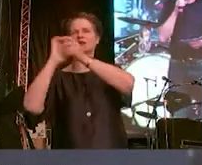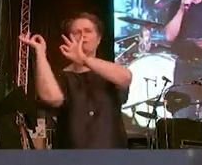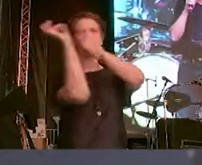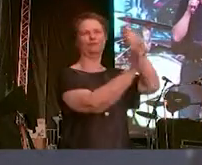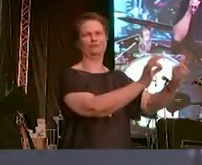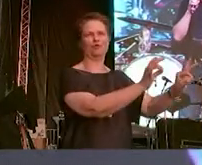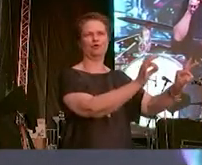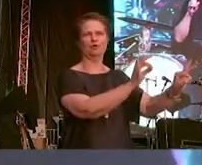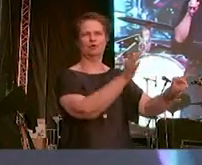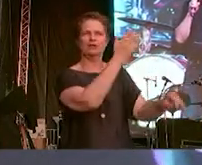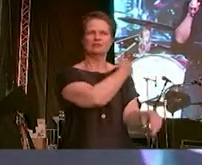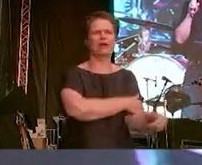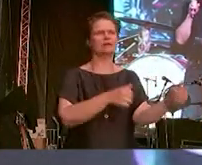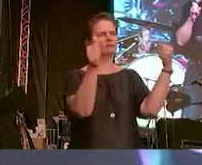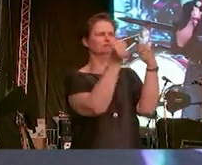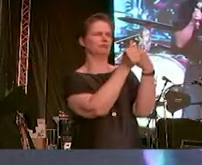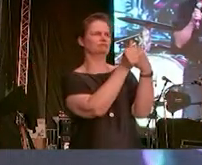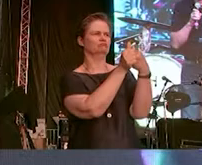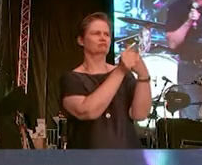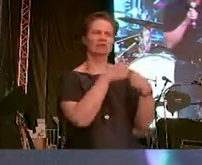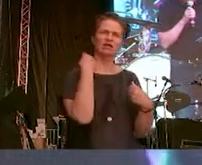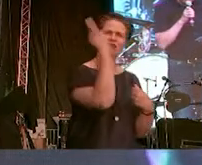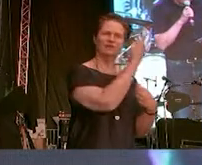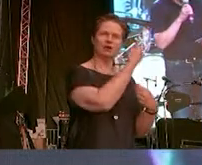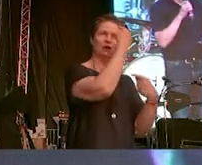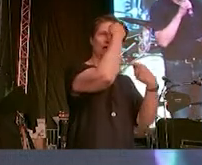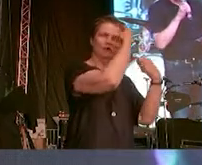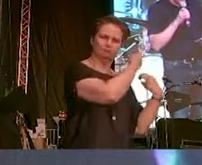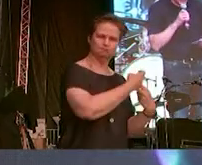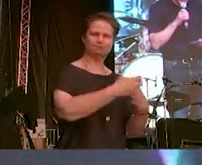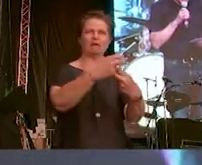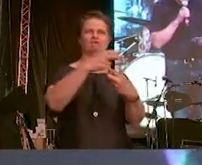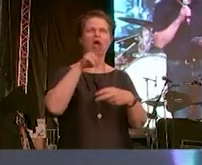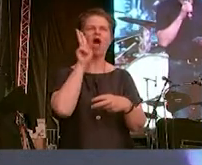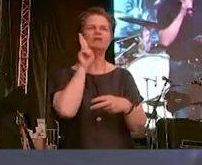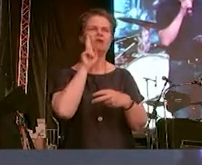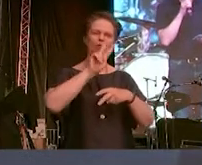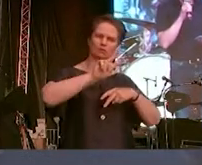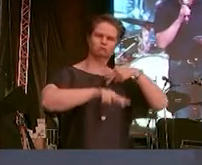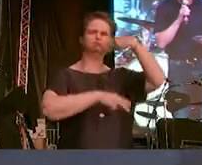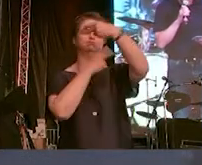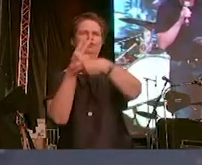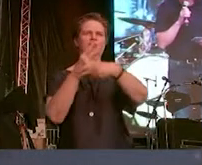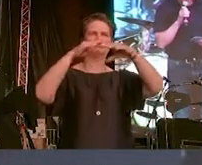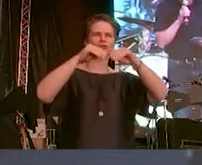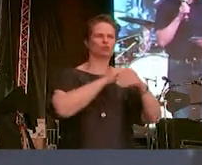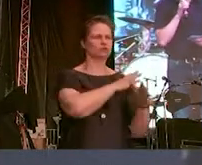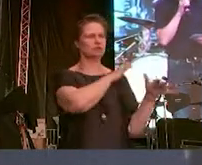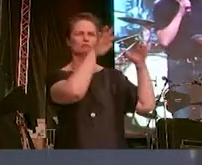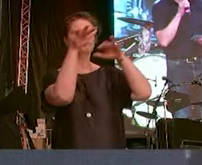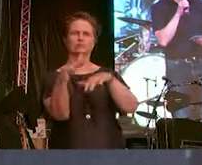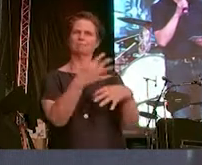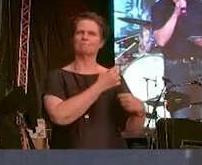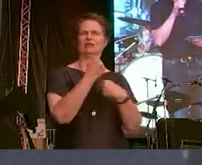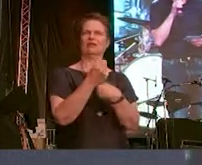Und wir werden das in unserem Alltag umsetzen. Wir werden bei den Menschen sein, die unsere Solidarität brauchen. Wir